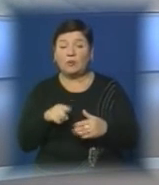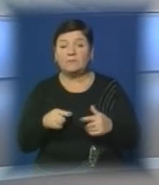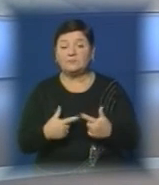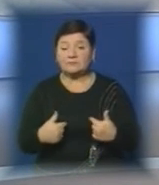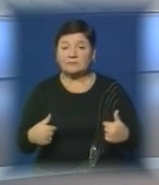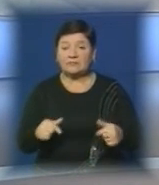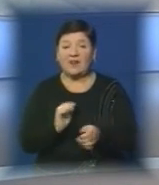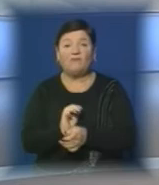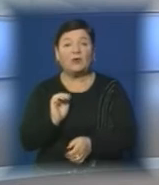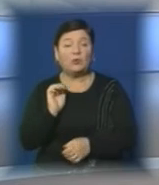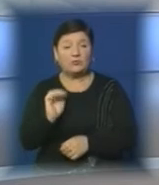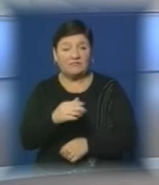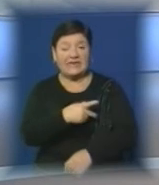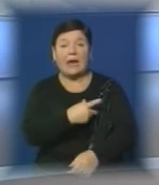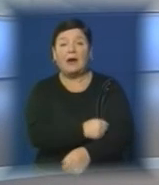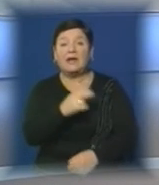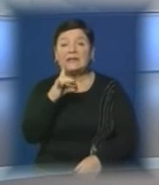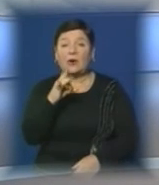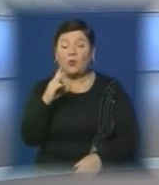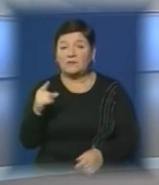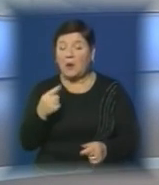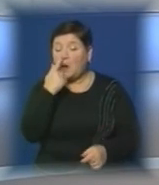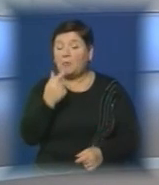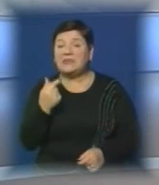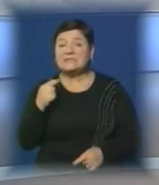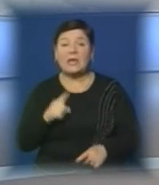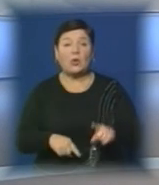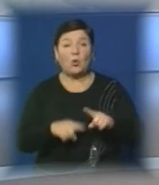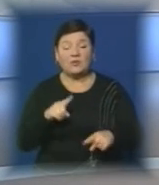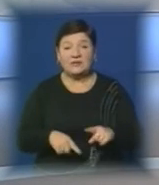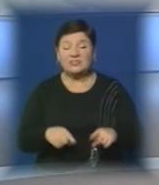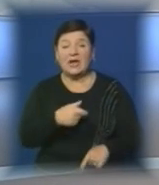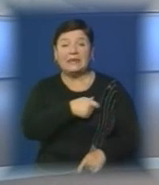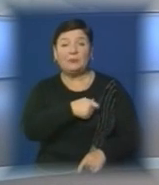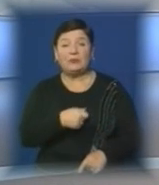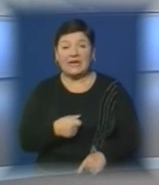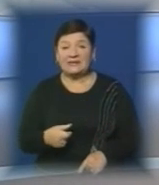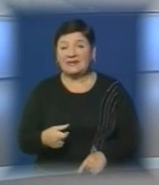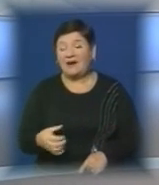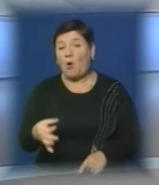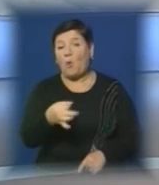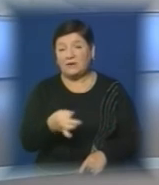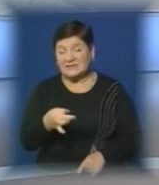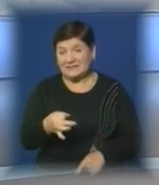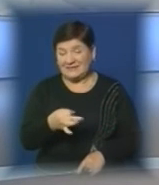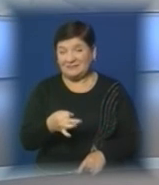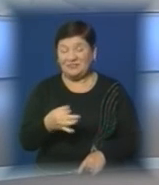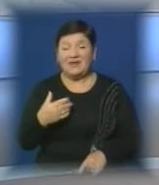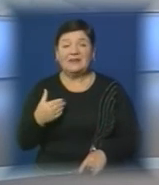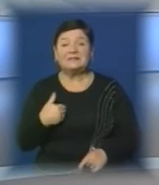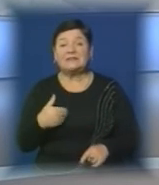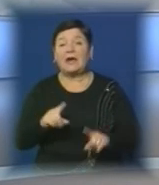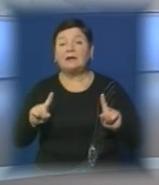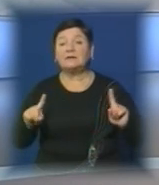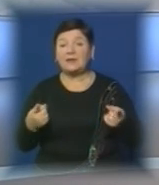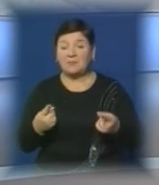мережі виготовлення та збуту наркотиків, причетний близький родич депутата однієї з місцевих рад області. Учасники злочинної групи